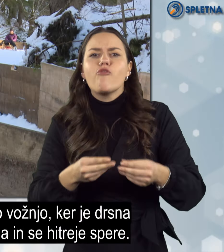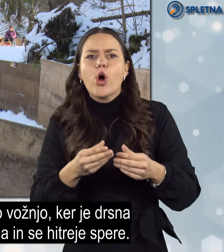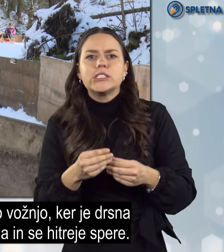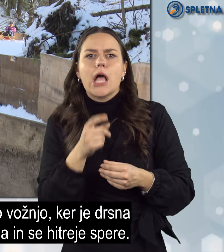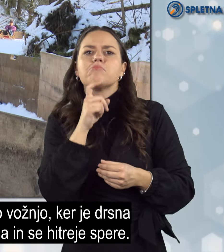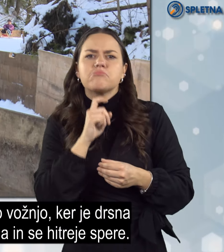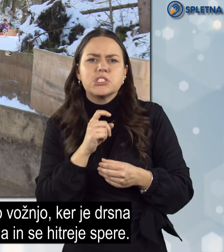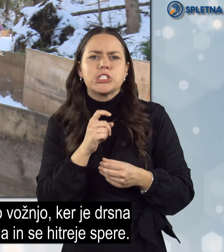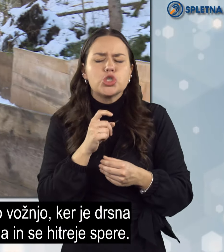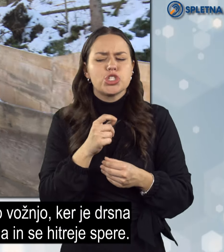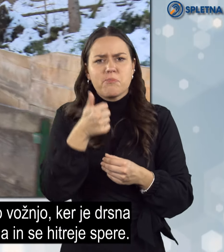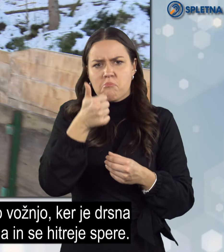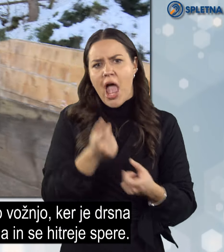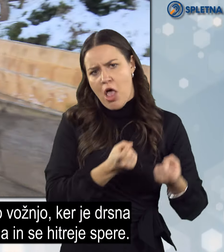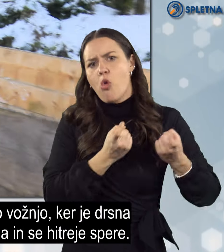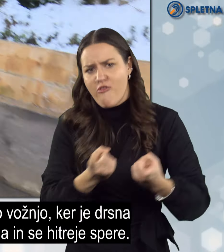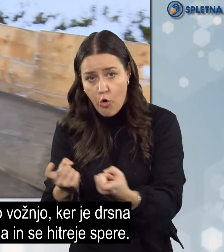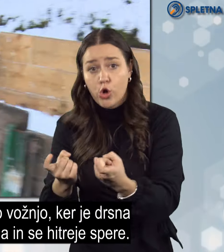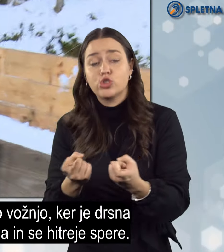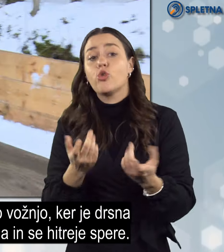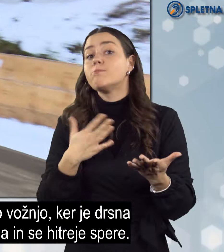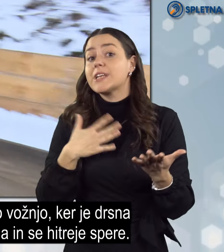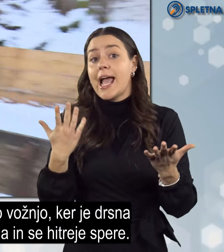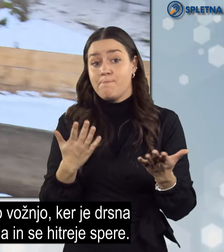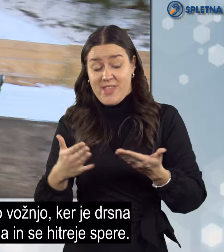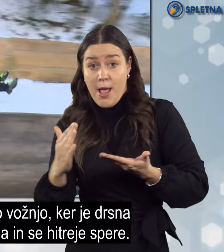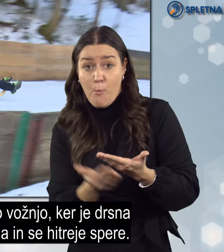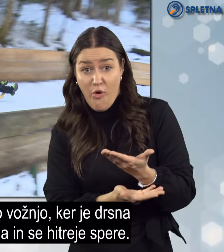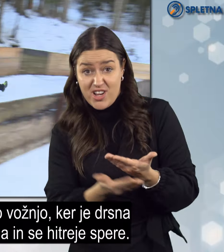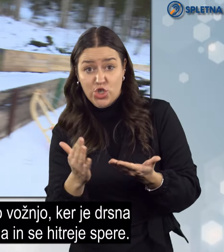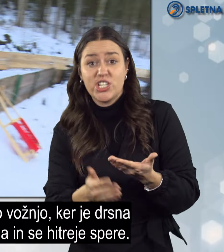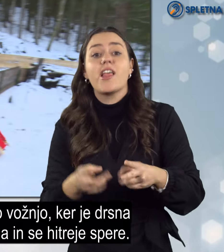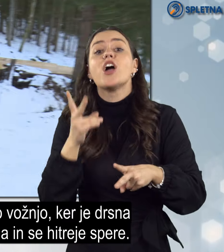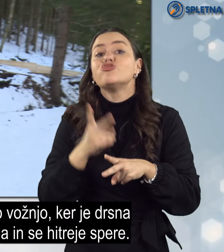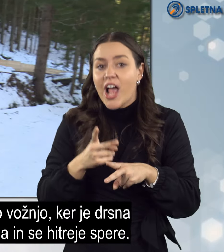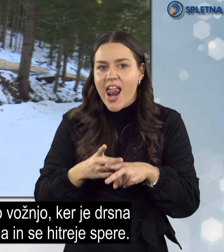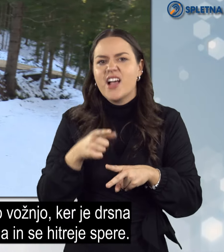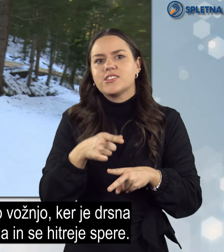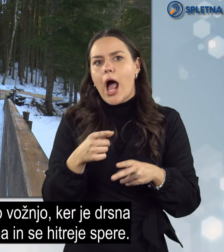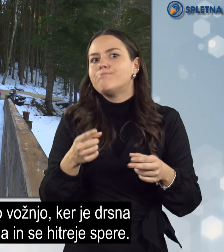Vosek zdrži eno vožnjo, ker je drsna površina železna in se hitreje spere.